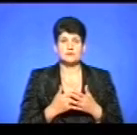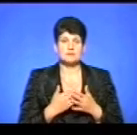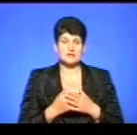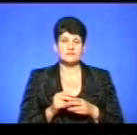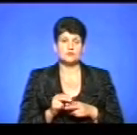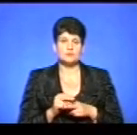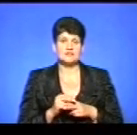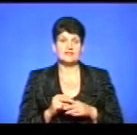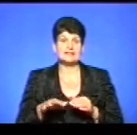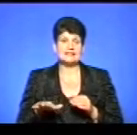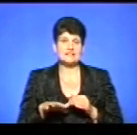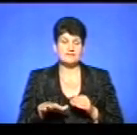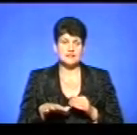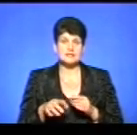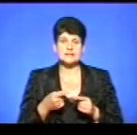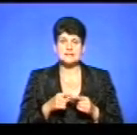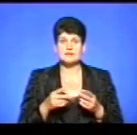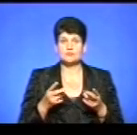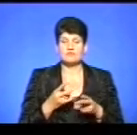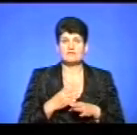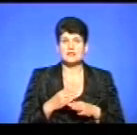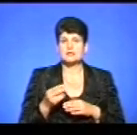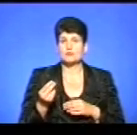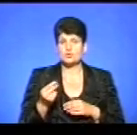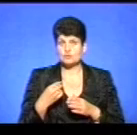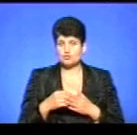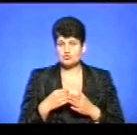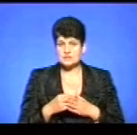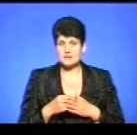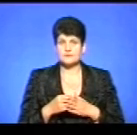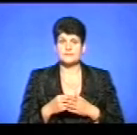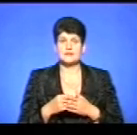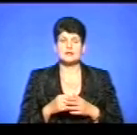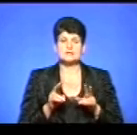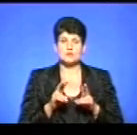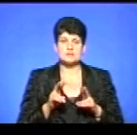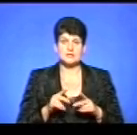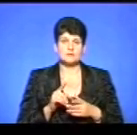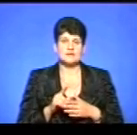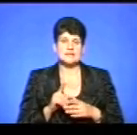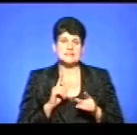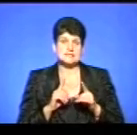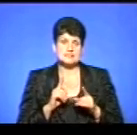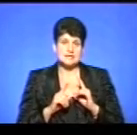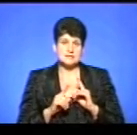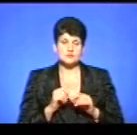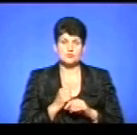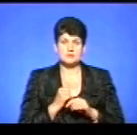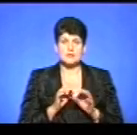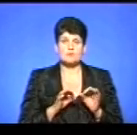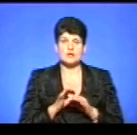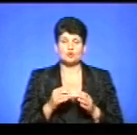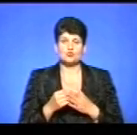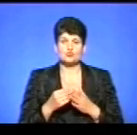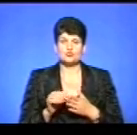відремонтувати двір, це потрібно, по-перше, виділити кошти в бюджеті, це повинно як мінімум розглядати сесія це питання. По-друге, потрібно зробити проект на кошторисній